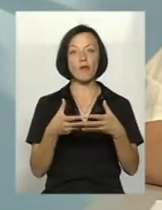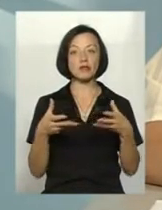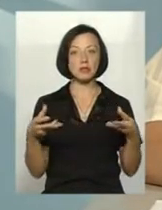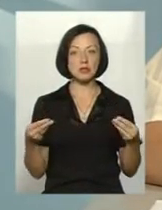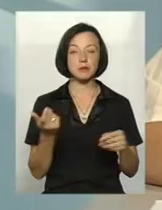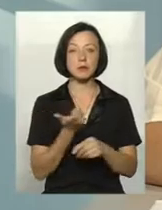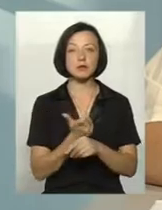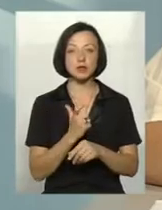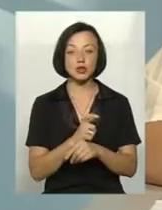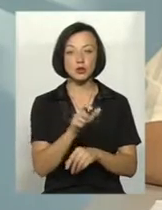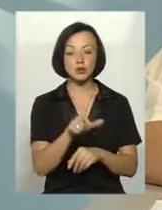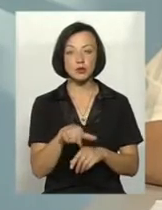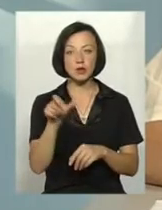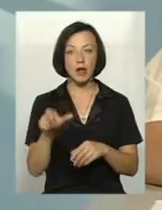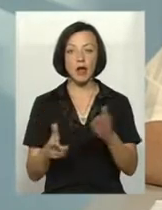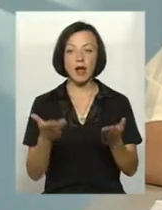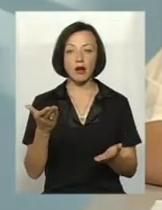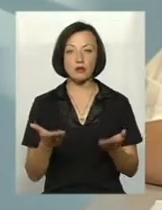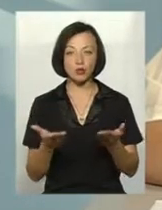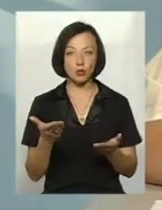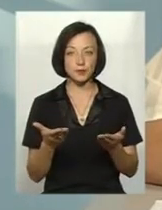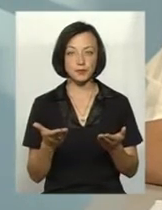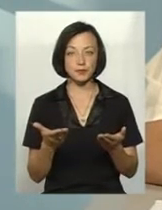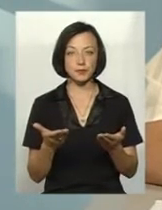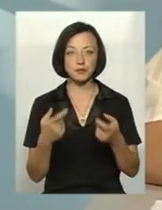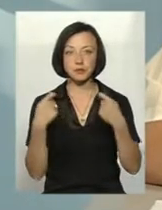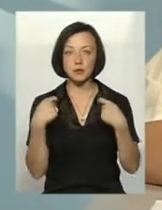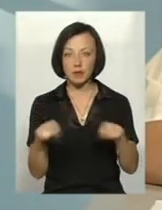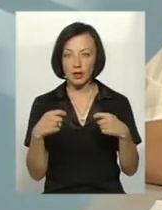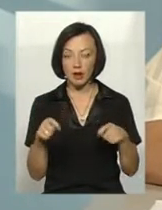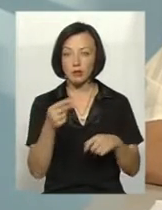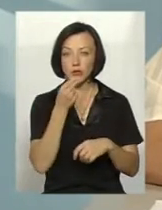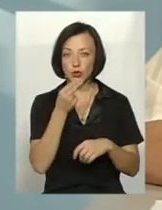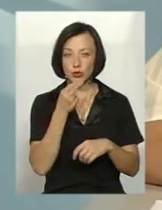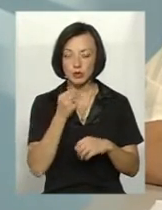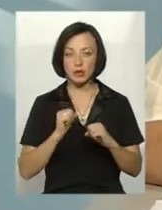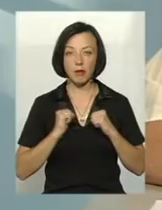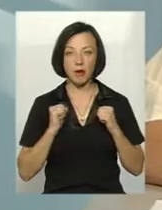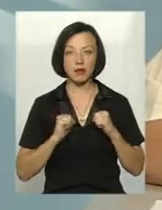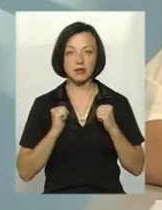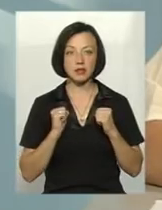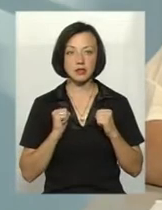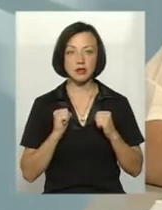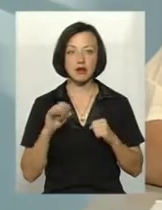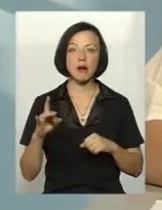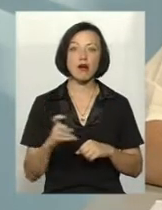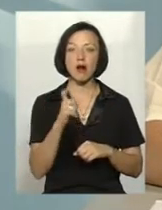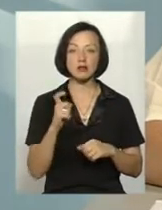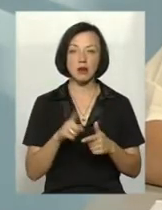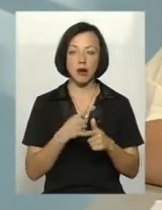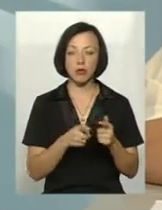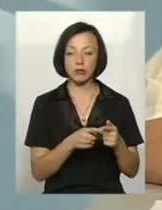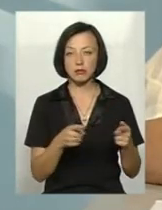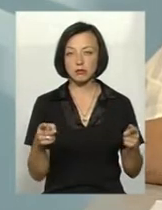більшості населення, якщо намагається продати продукцію, то вона продає одноразово, або на